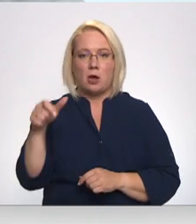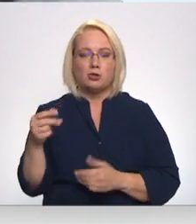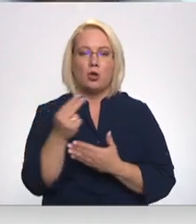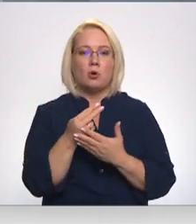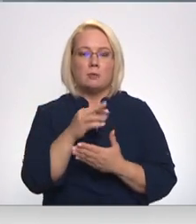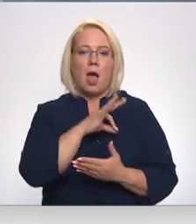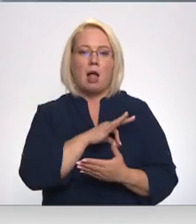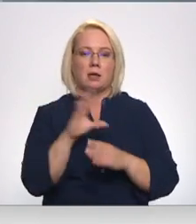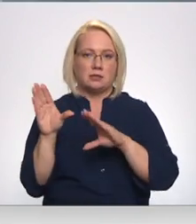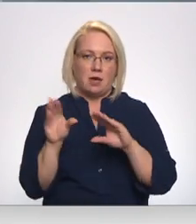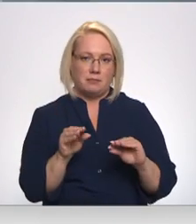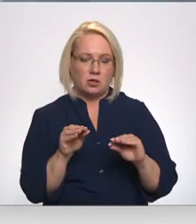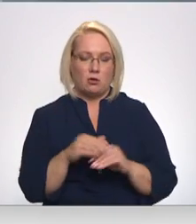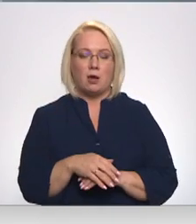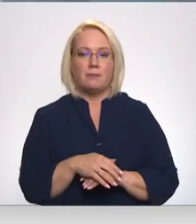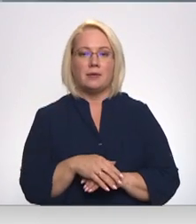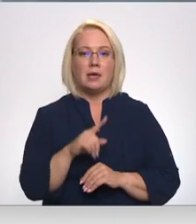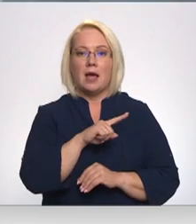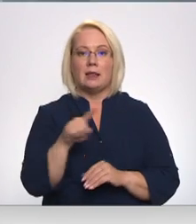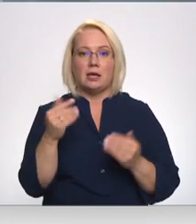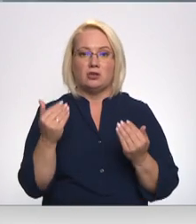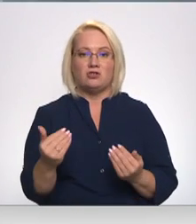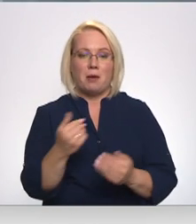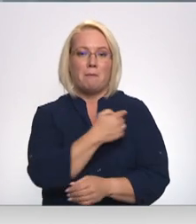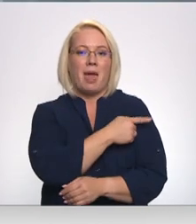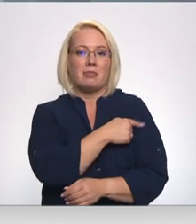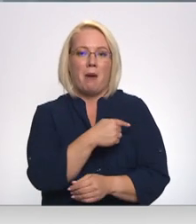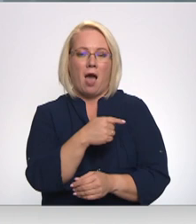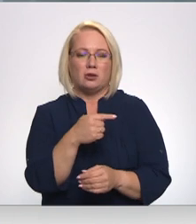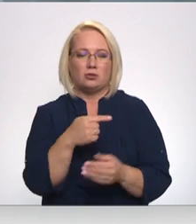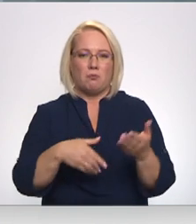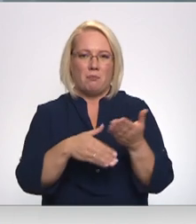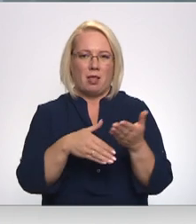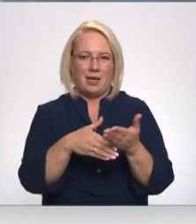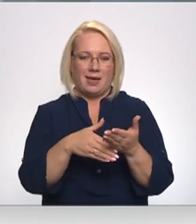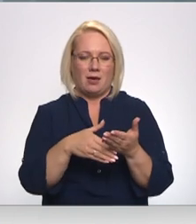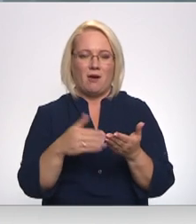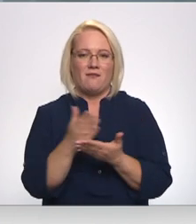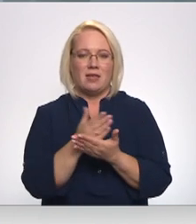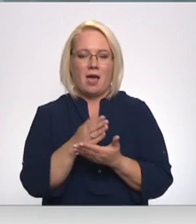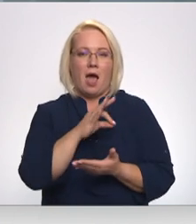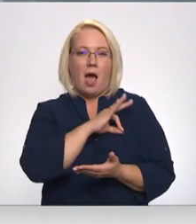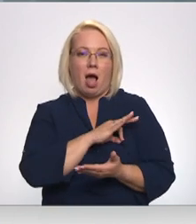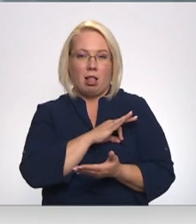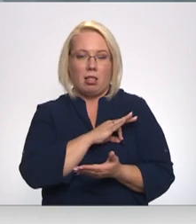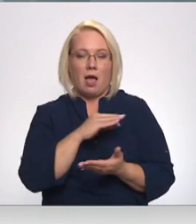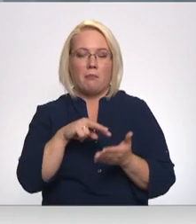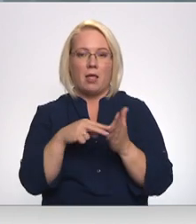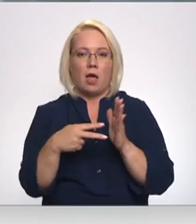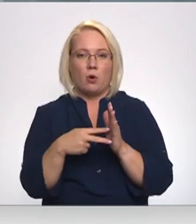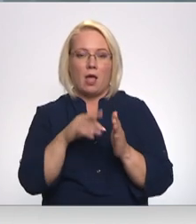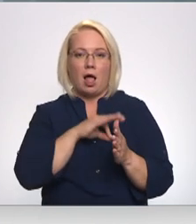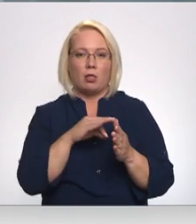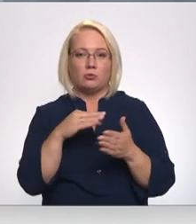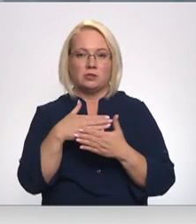samazinājumu. Ja līdz šim māsu palīgu vidējā darba samaksa plānojot atalgojumu sadalījumu tika